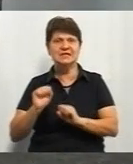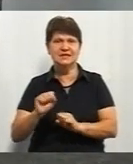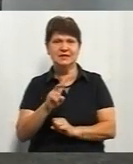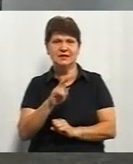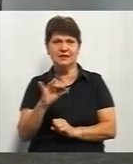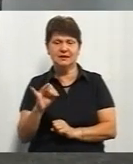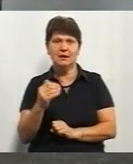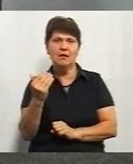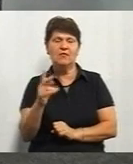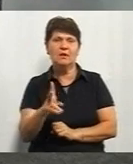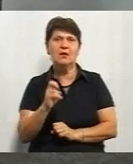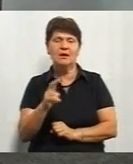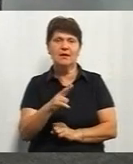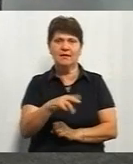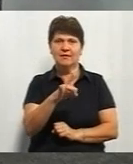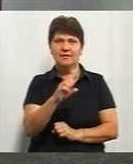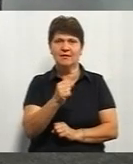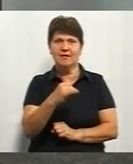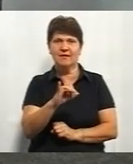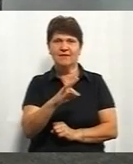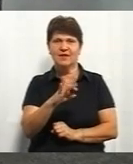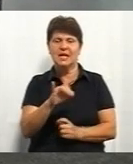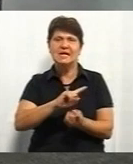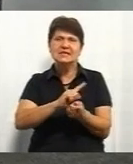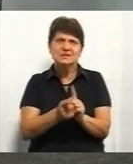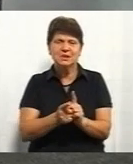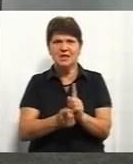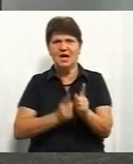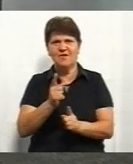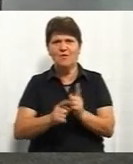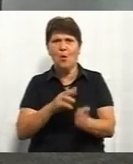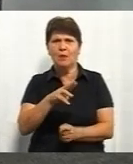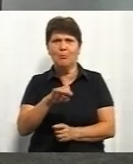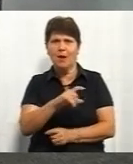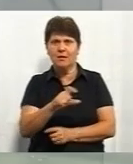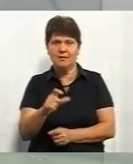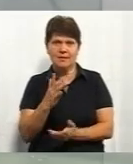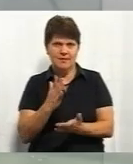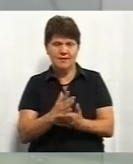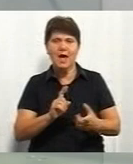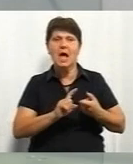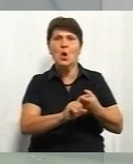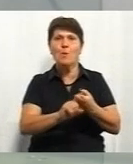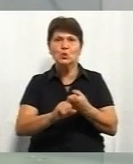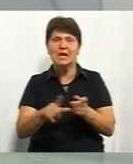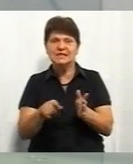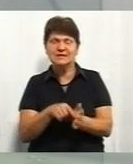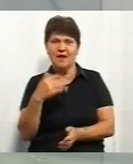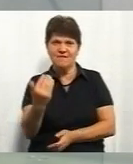ви, как драйвери в цих змінах, в цій реформе, скажите, чи є комунікація з вами,